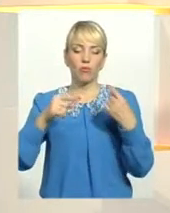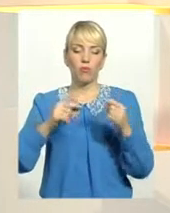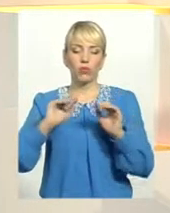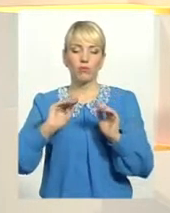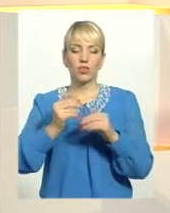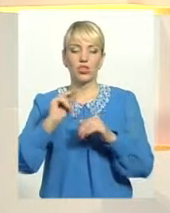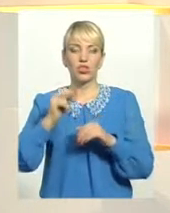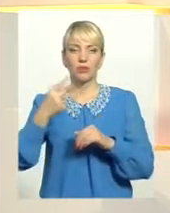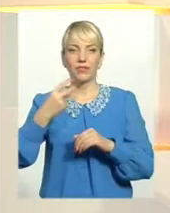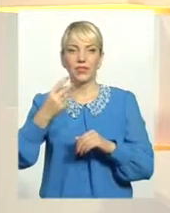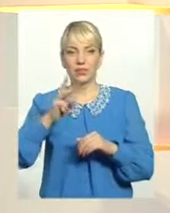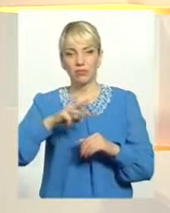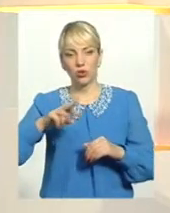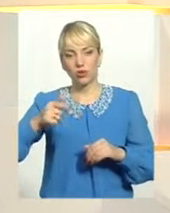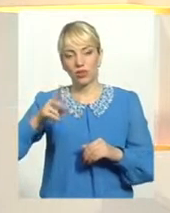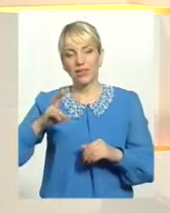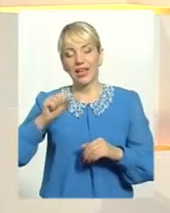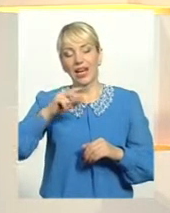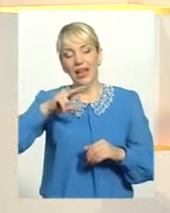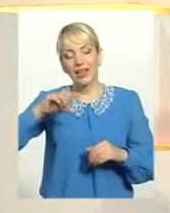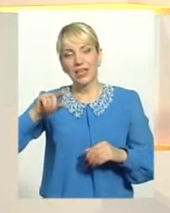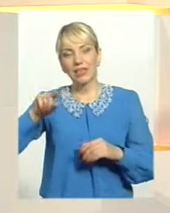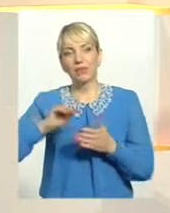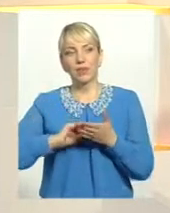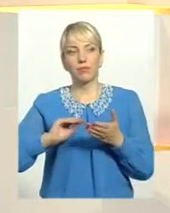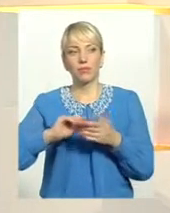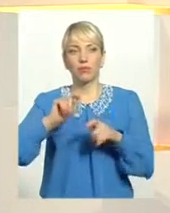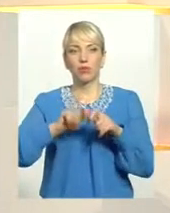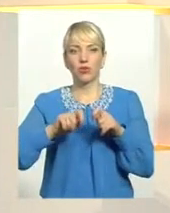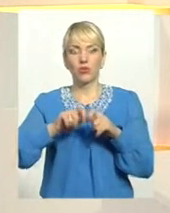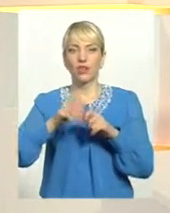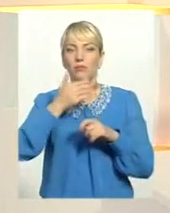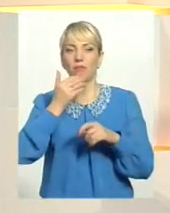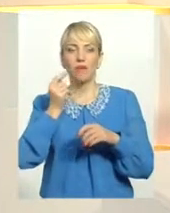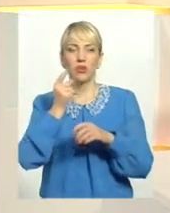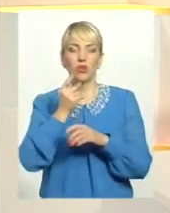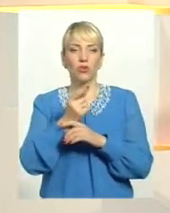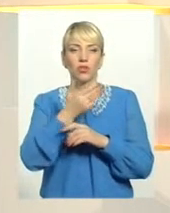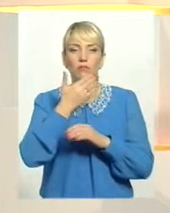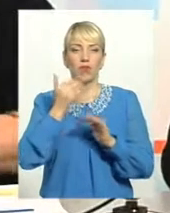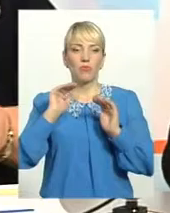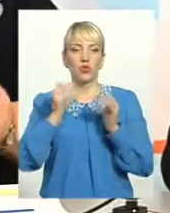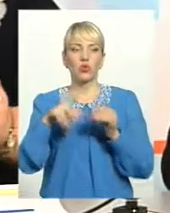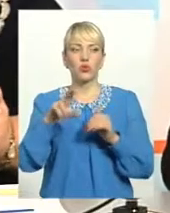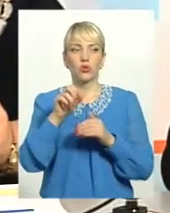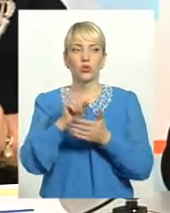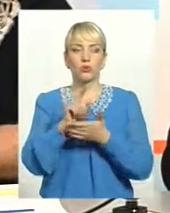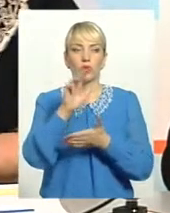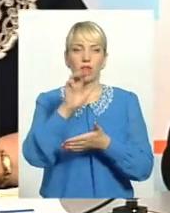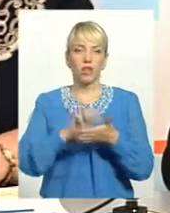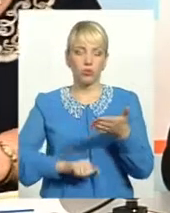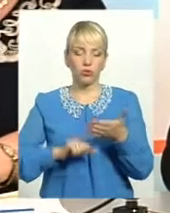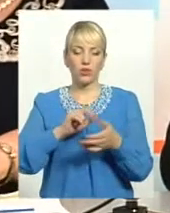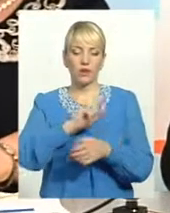гривень. Але, але, там написано, перевірки, нема ніякого мораторії, нема ніяких обмежень. Перевірук щодо податку на доходи